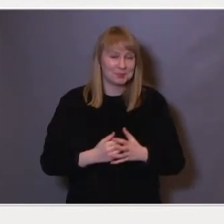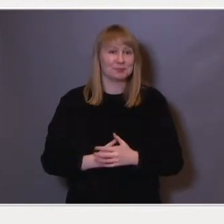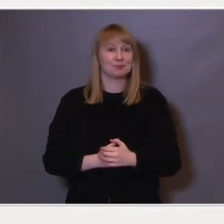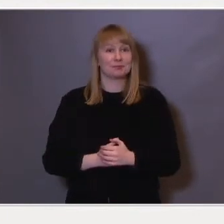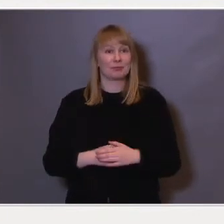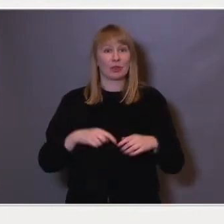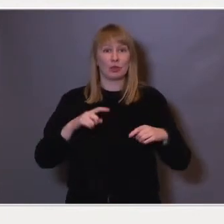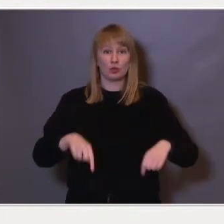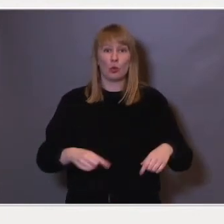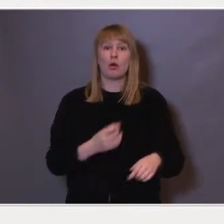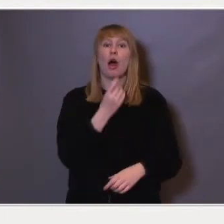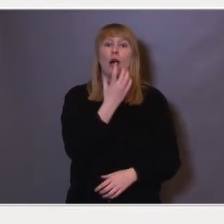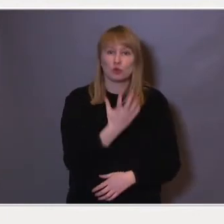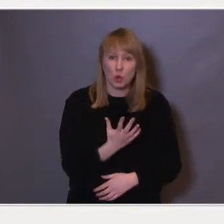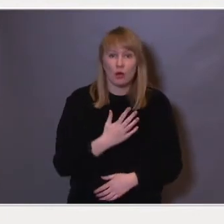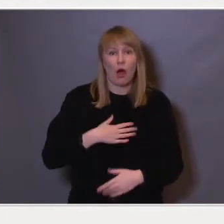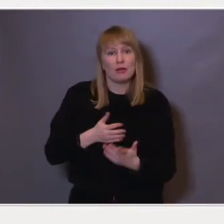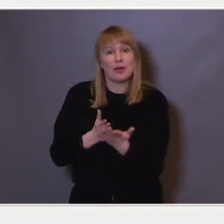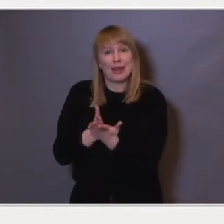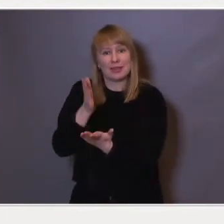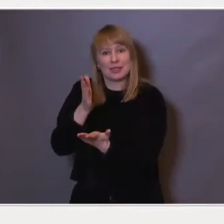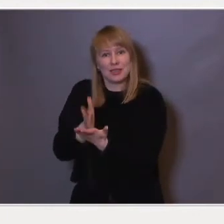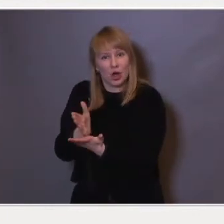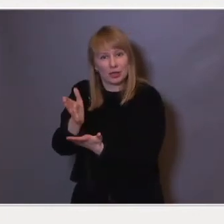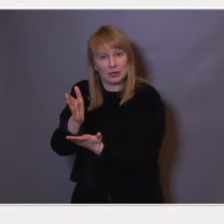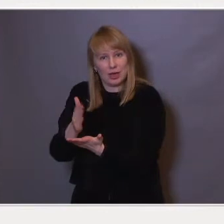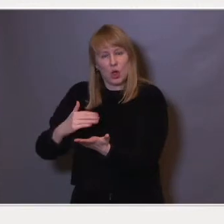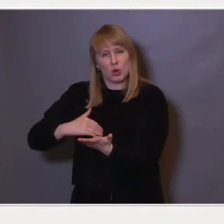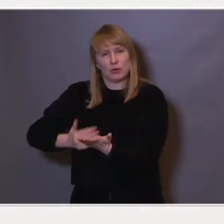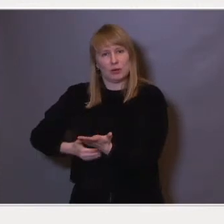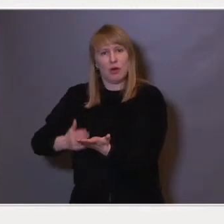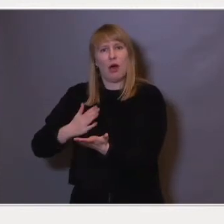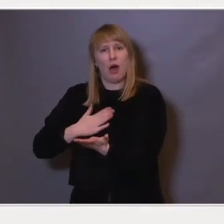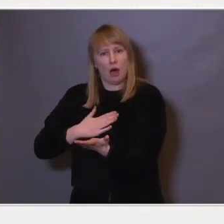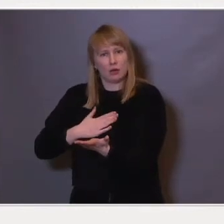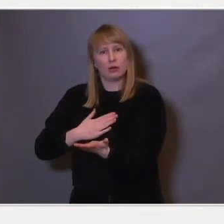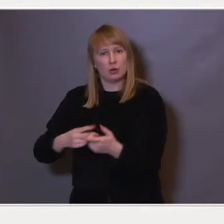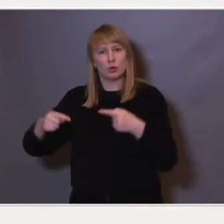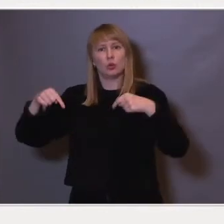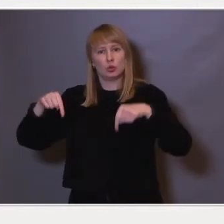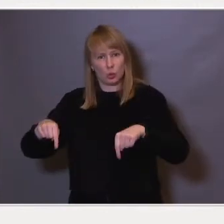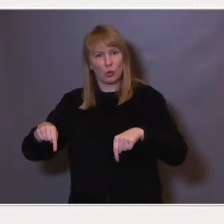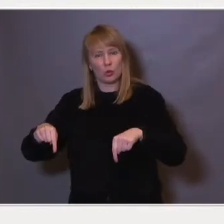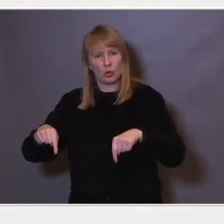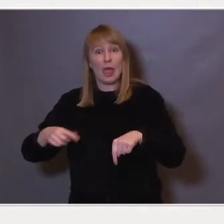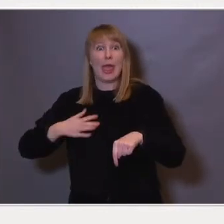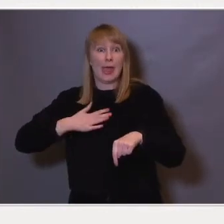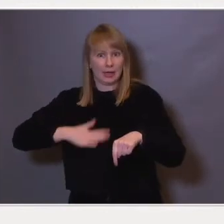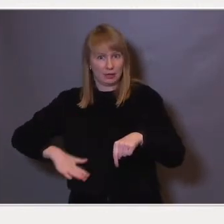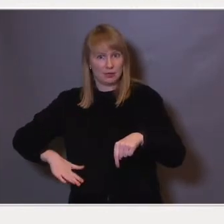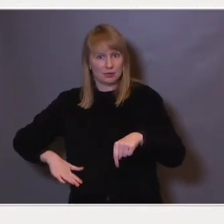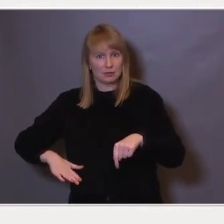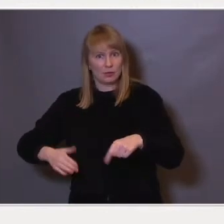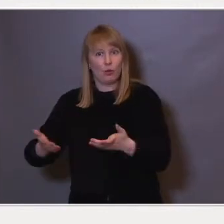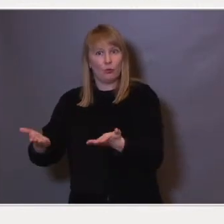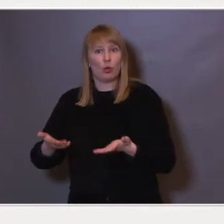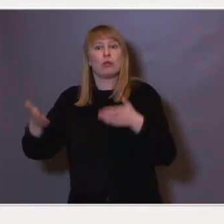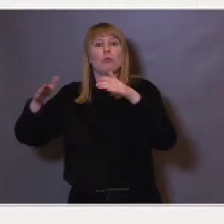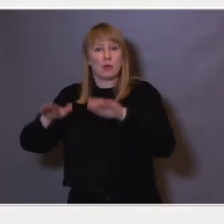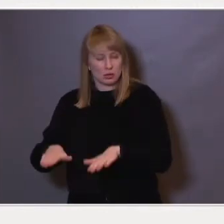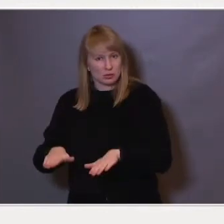er dette rullet opp, det er rettsaker, mange av disse kvinnene har fått plass, heldigvis, i ettertid.